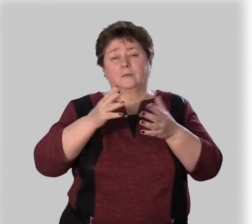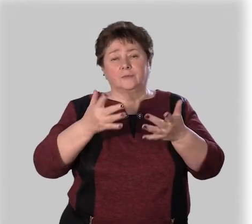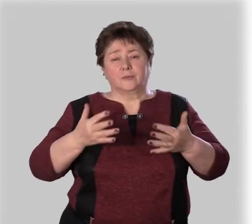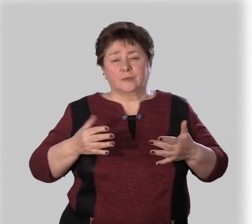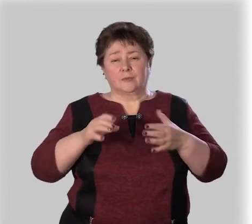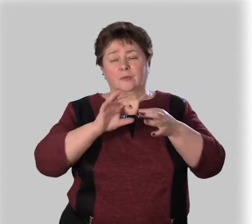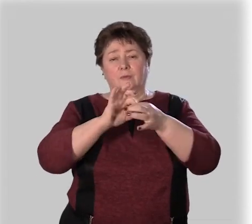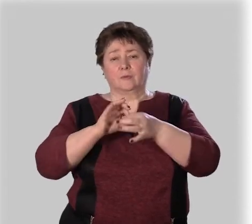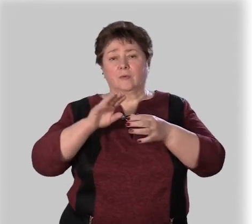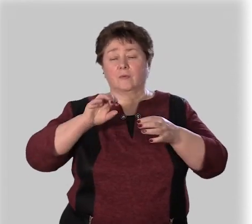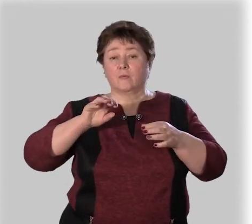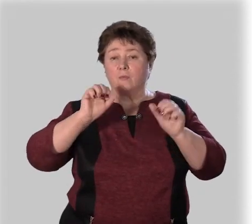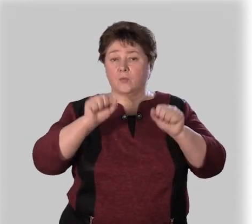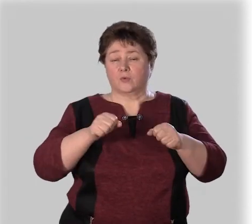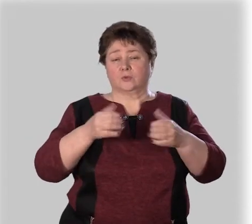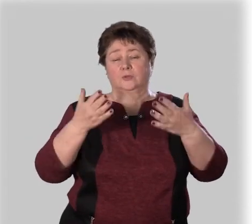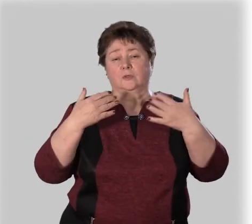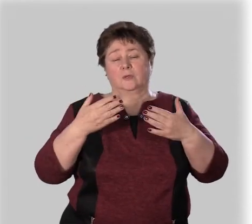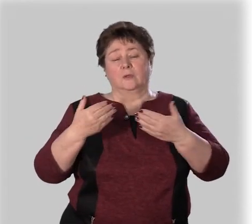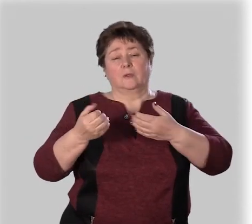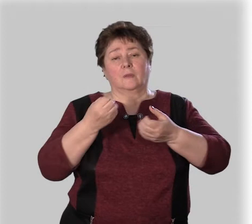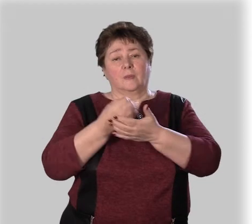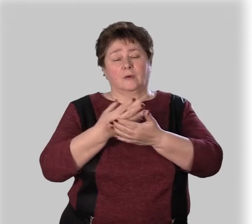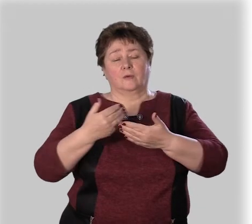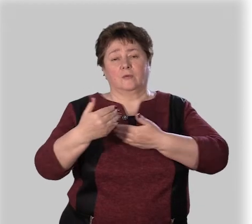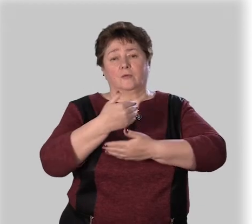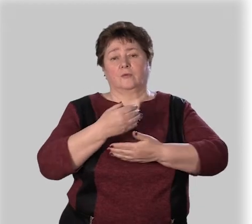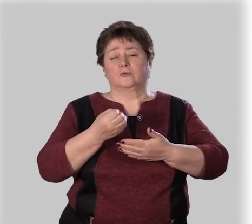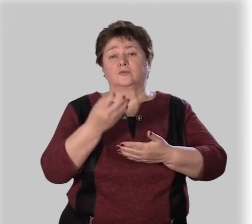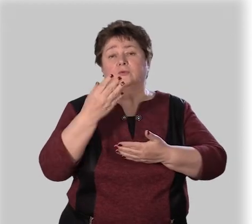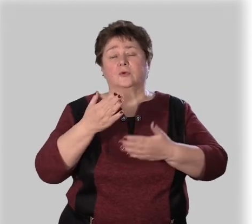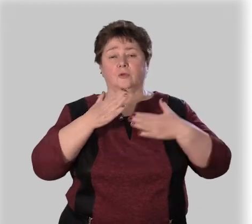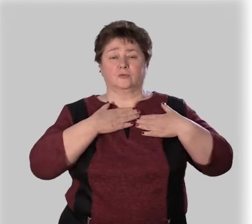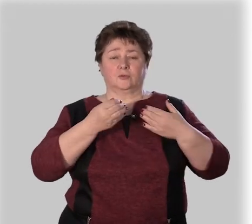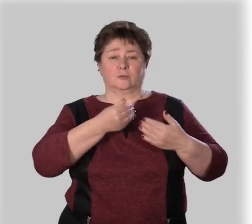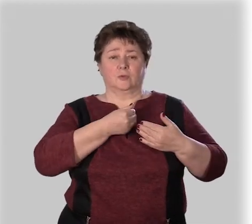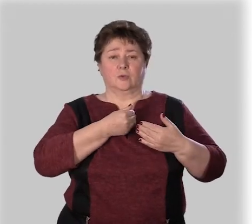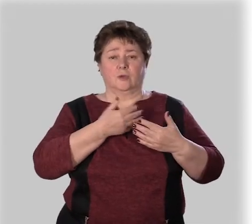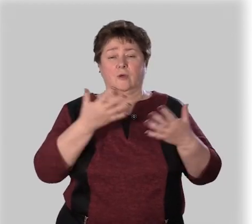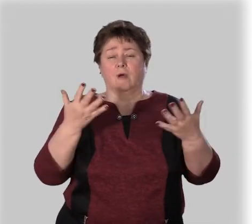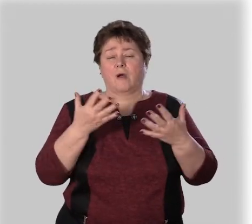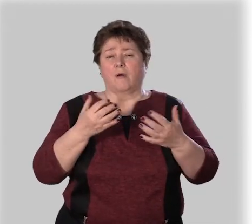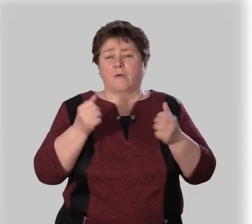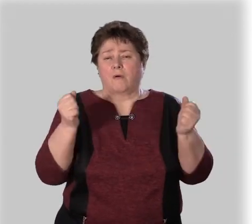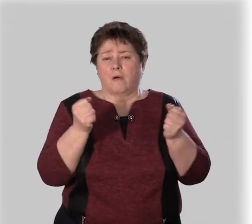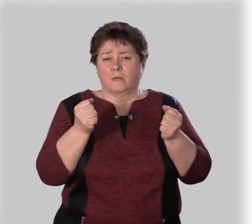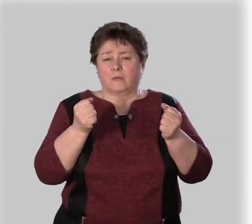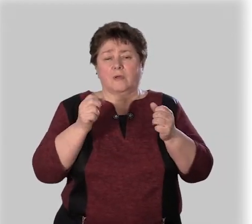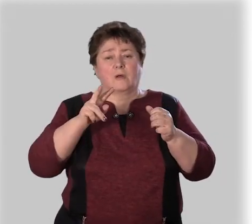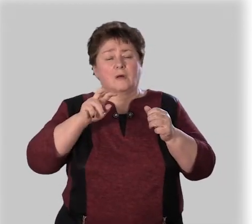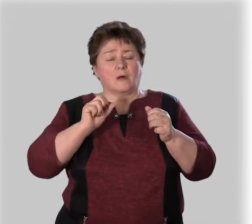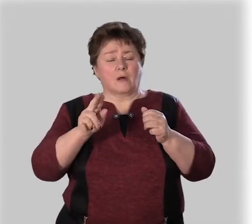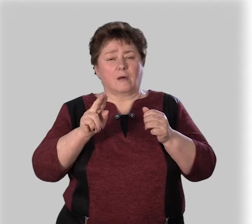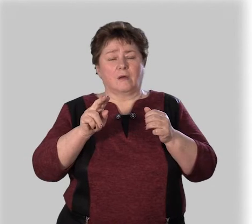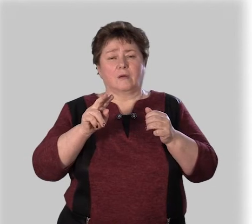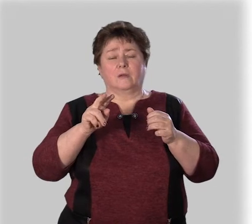предложениях. Можете отдыхать, дорогой гость, сколько душа пожелает. Какое холодное,